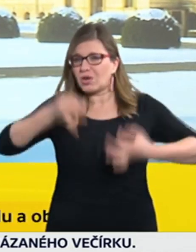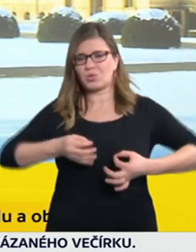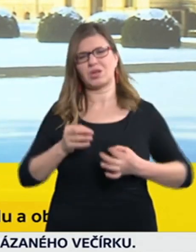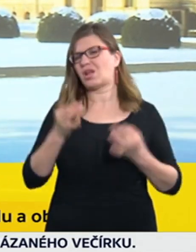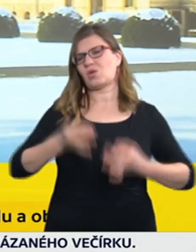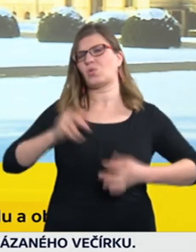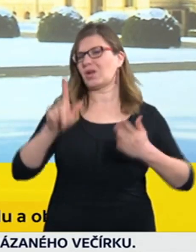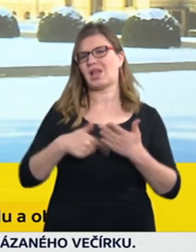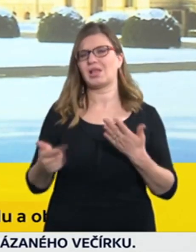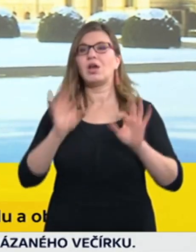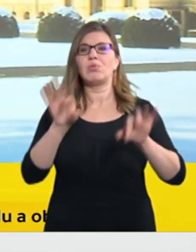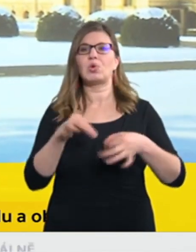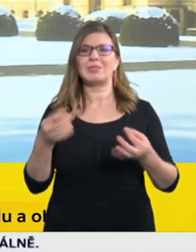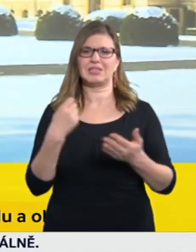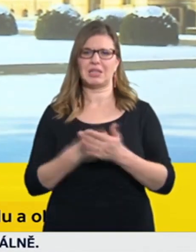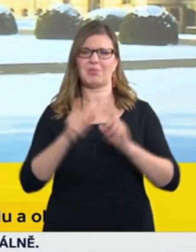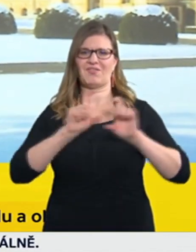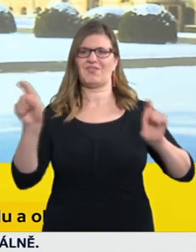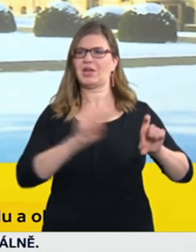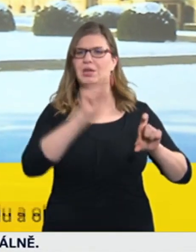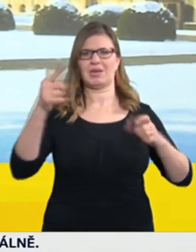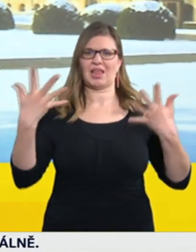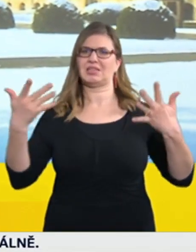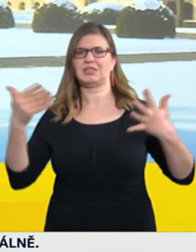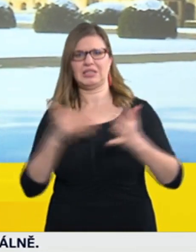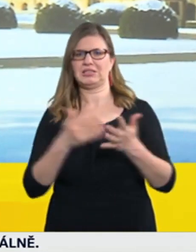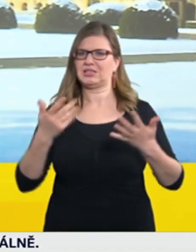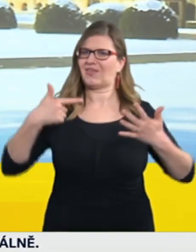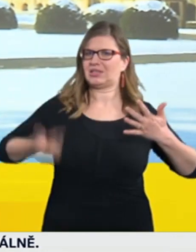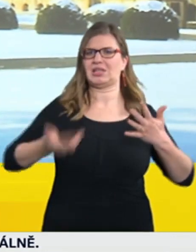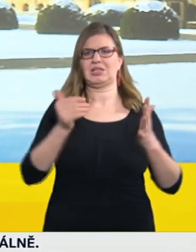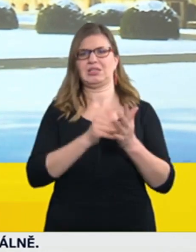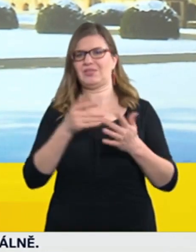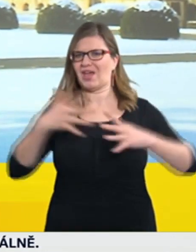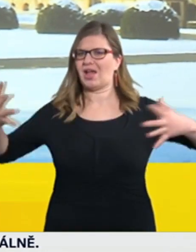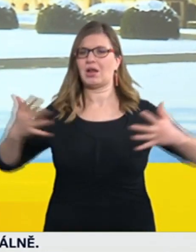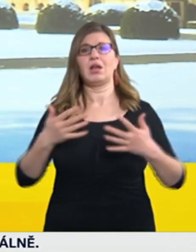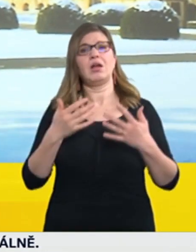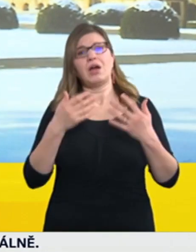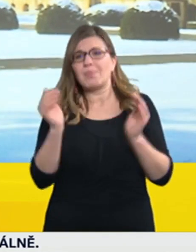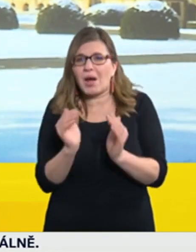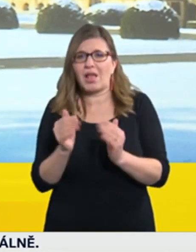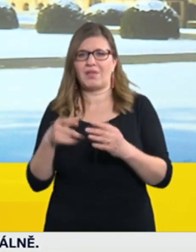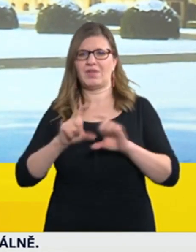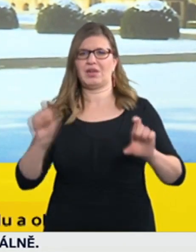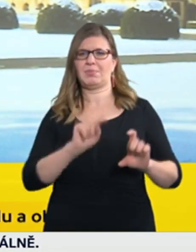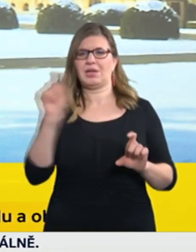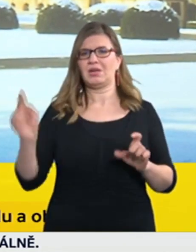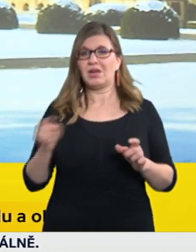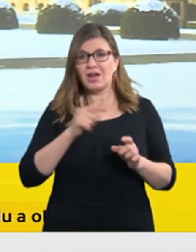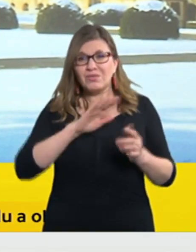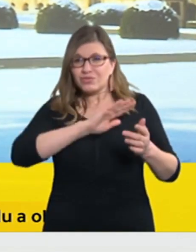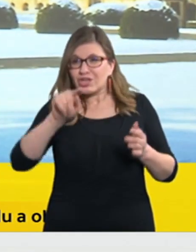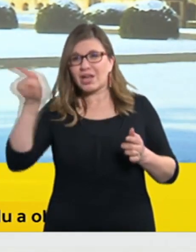desetitisíce firm a nejsou to jenom velké firmy typu velkých strojírenských nebo automobilových závodů, ale jsou to i menší firmy,